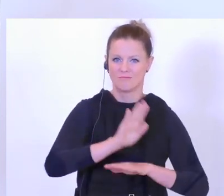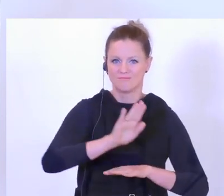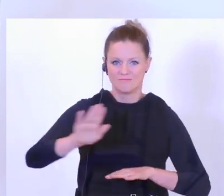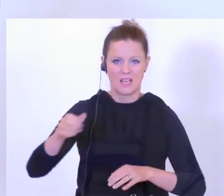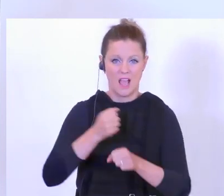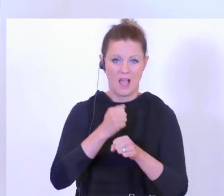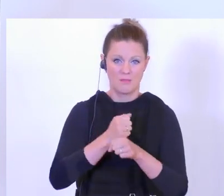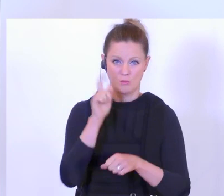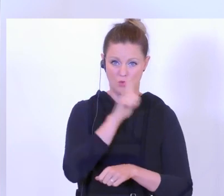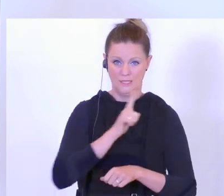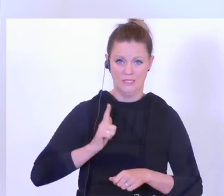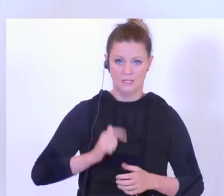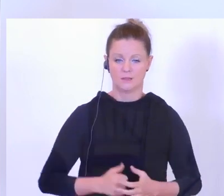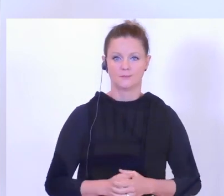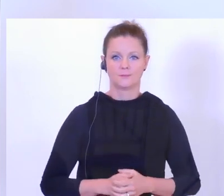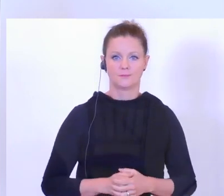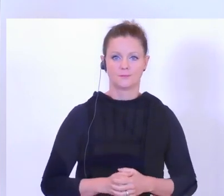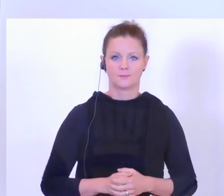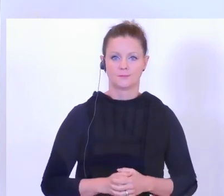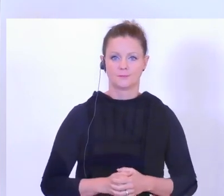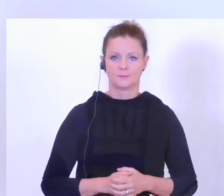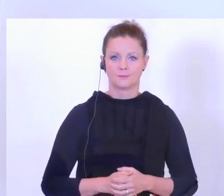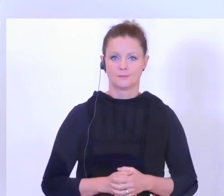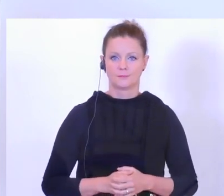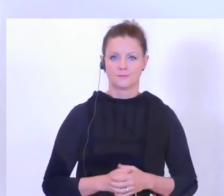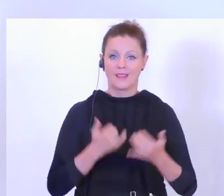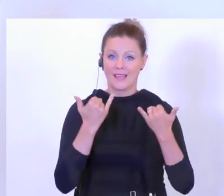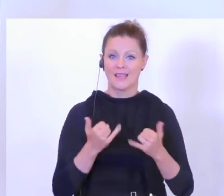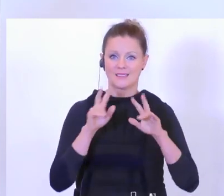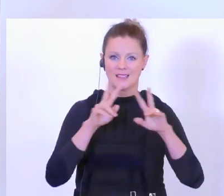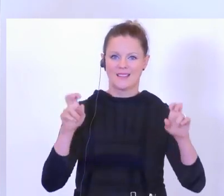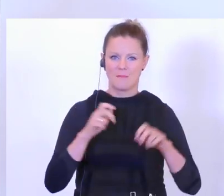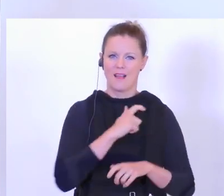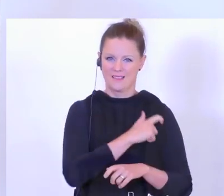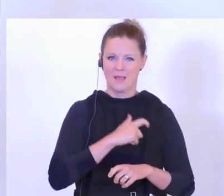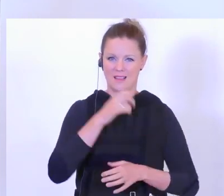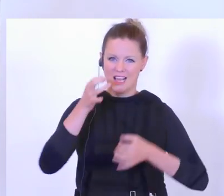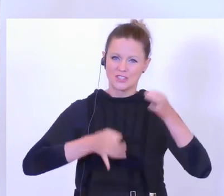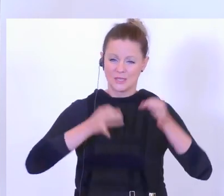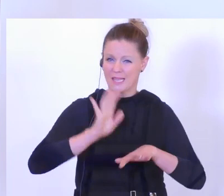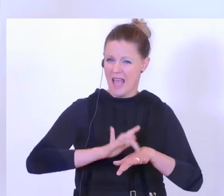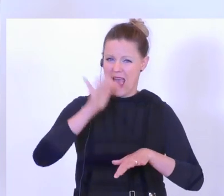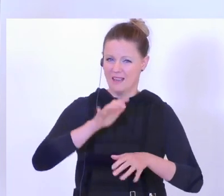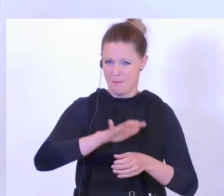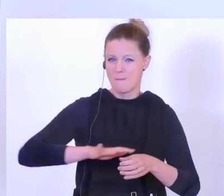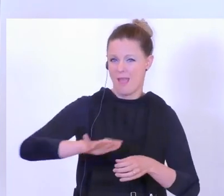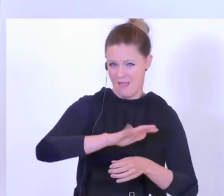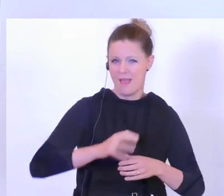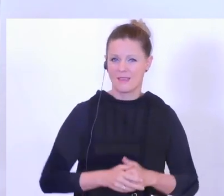Polizisten bieten. Nun zum Thema Kriminalstatistik. Sie wissen, das ist immer ein ganz ein heikler Bereich, denn